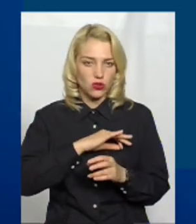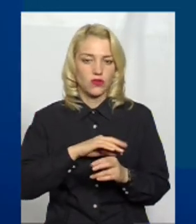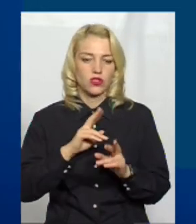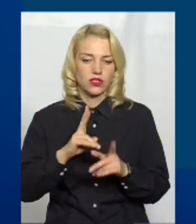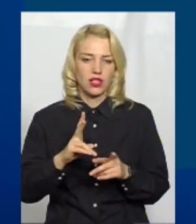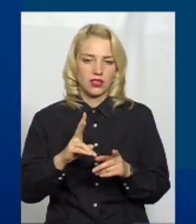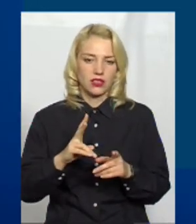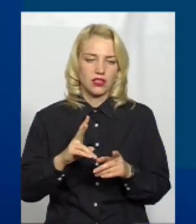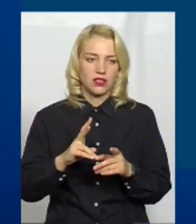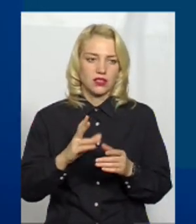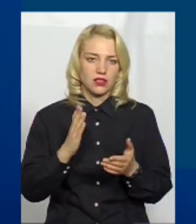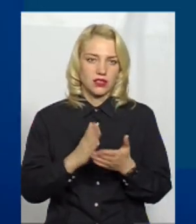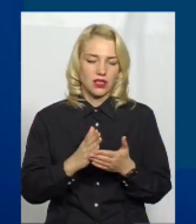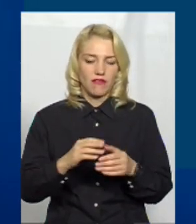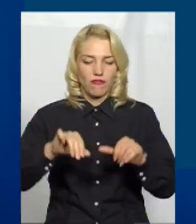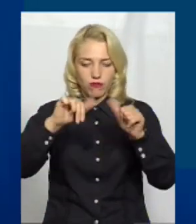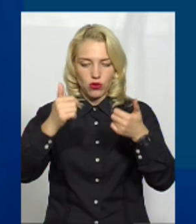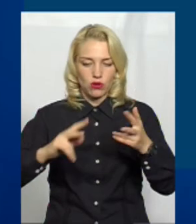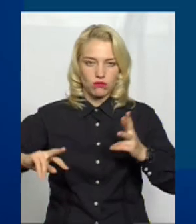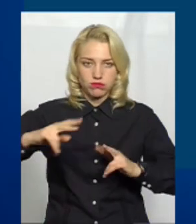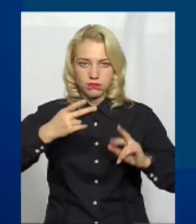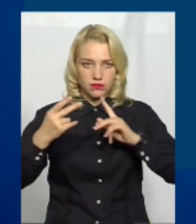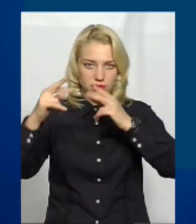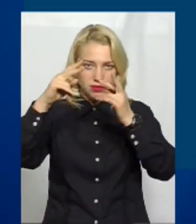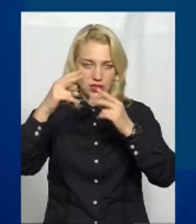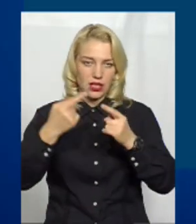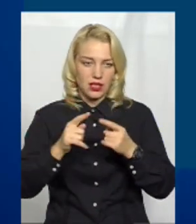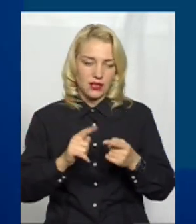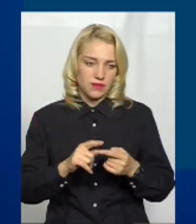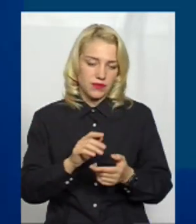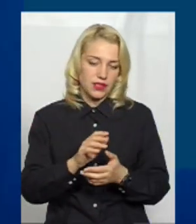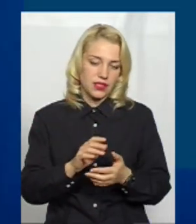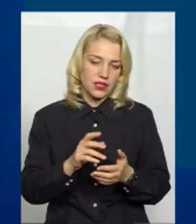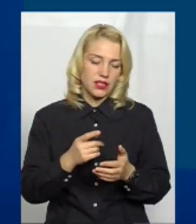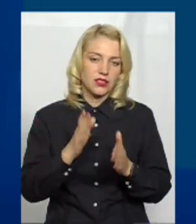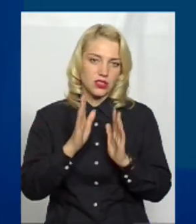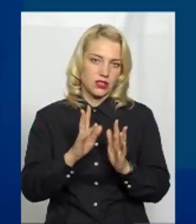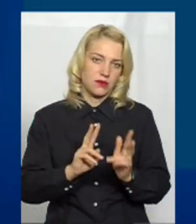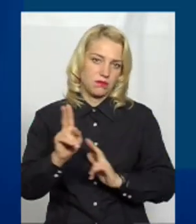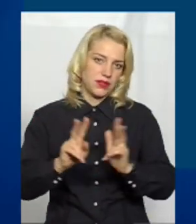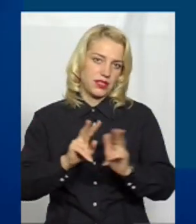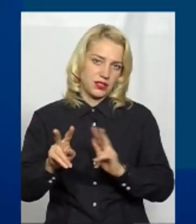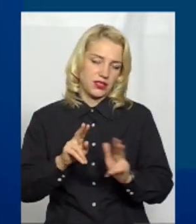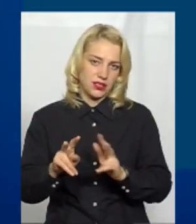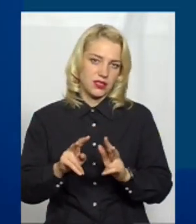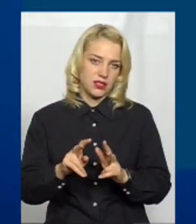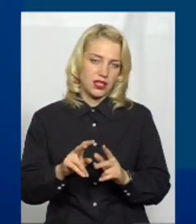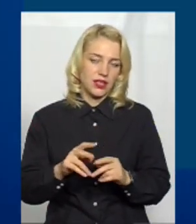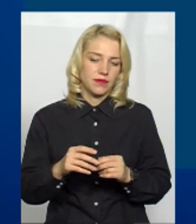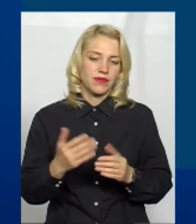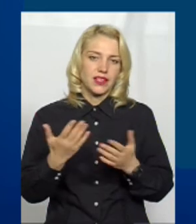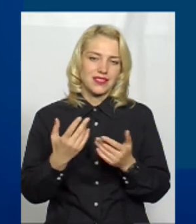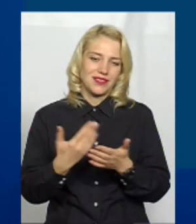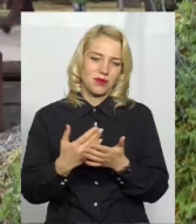досягають певної форми, тобто, в подальшому догляді, за рахунок підрізу, досягаючи якихось елементів,